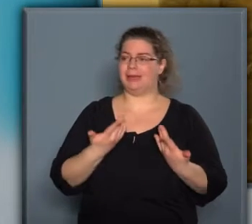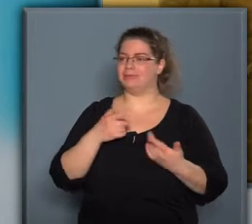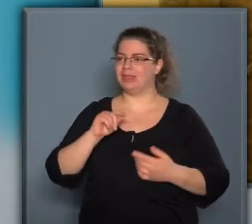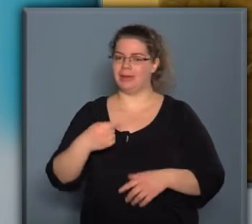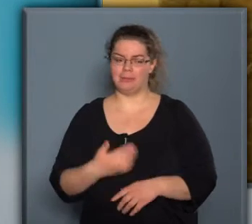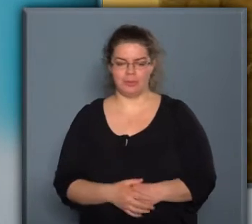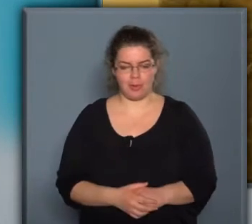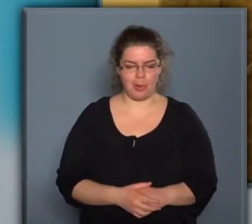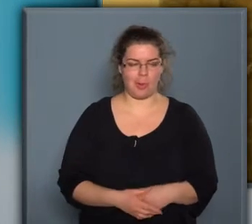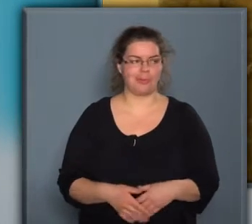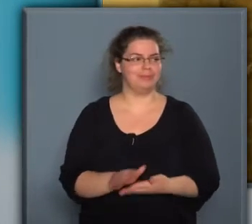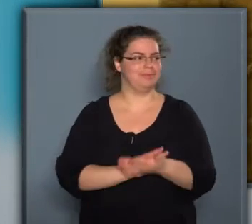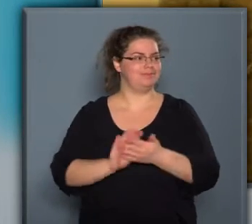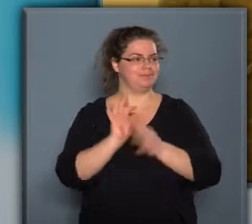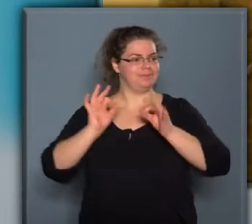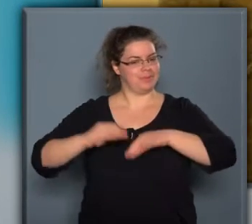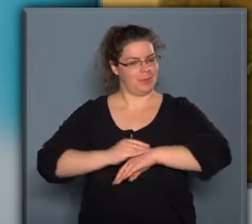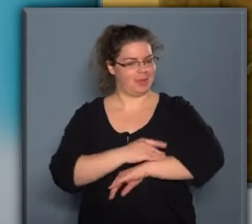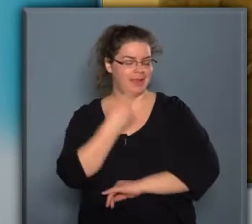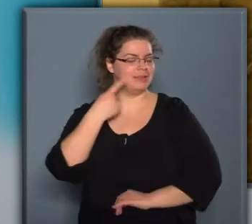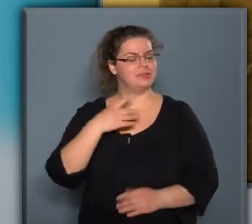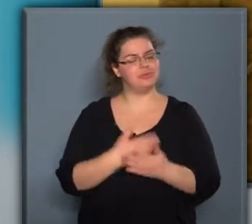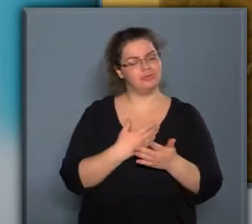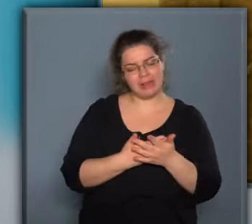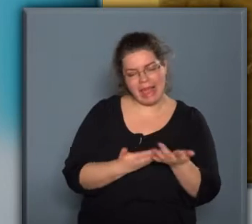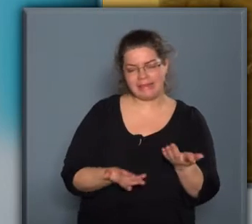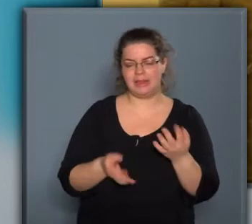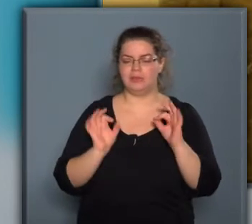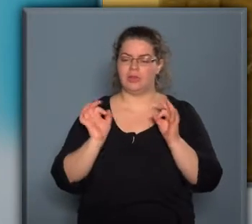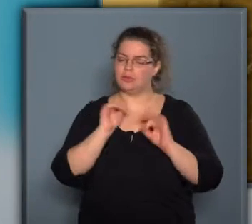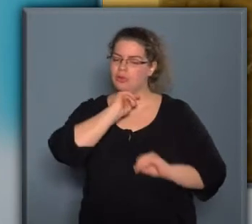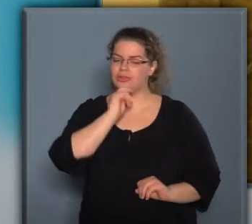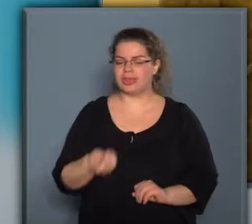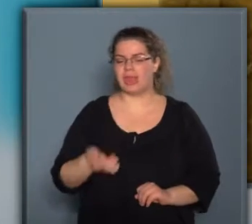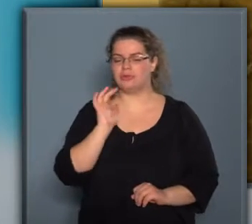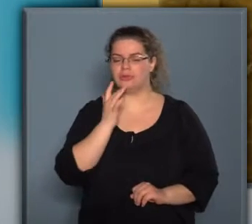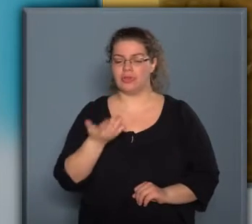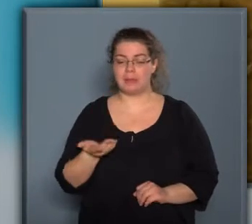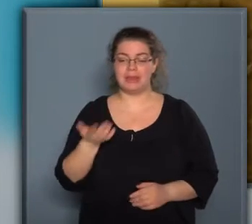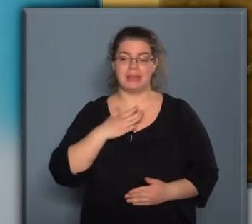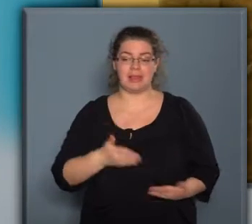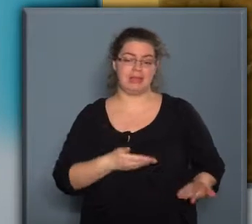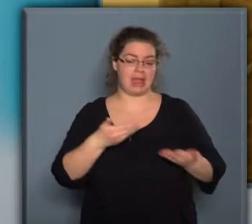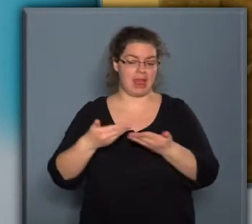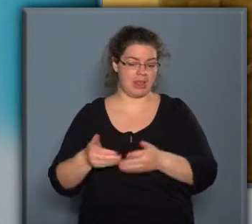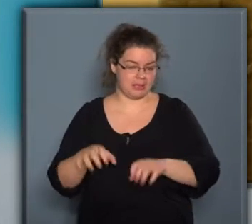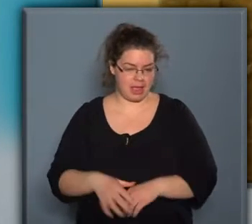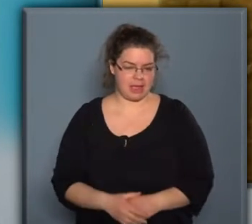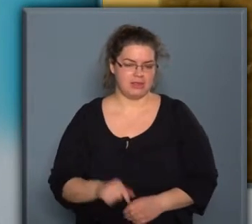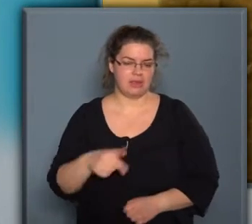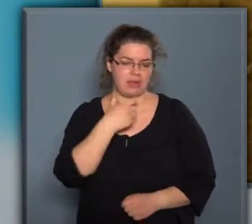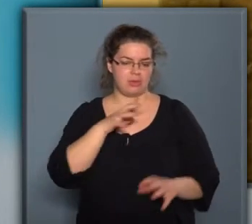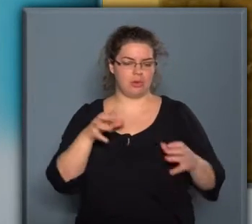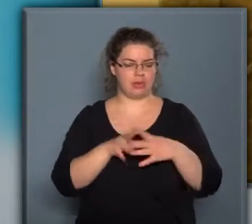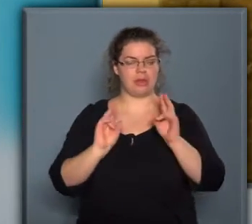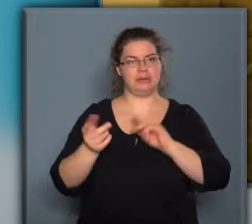mennyire hihetetlenül jó érzést tud lenni, amikor egy jó sikerült süteményt az ember a szerette ilyenré tehet. Abszolút megtudom érteni, hogy ez a korosztály,